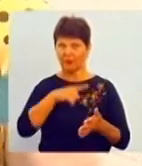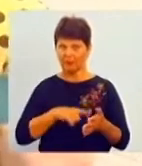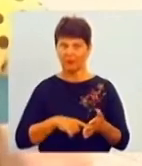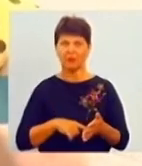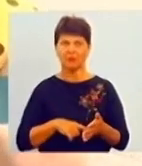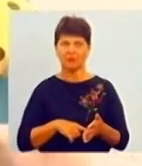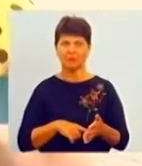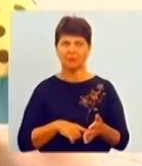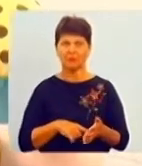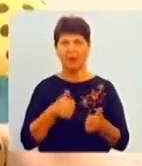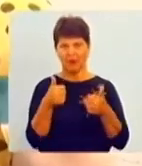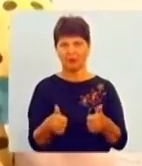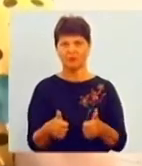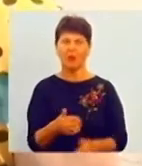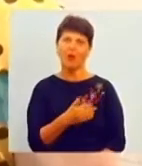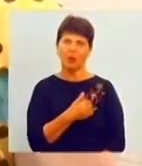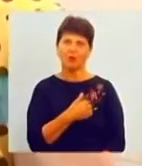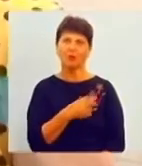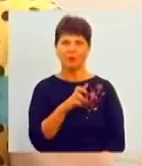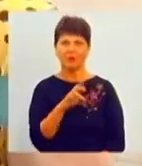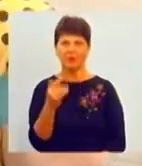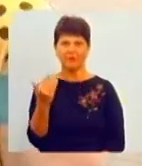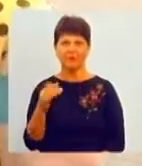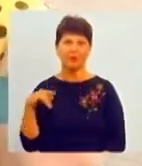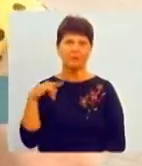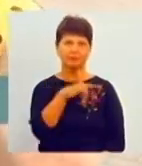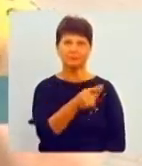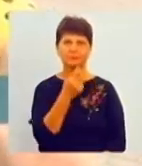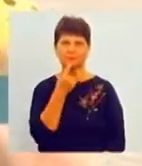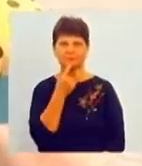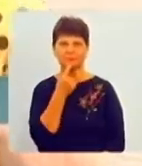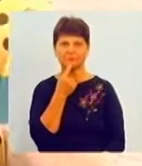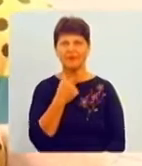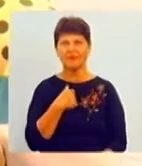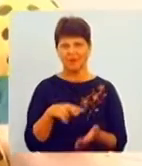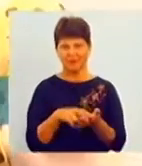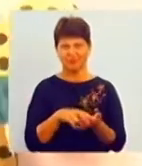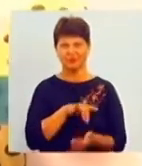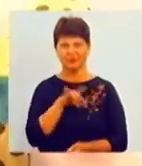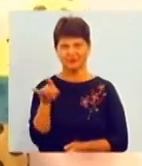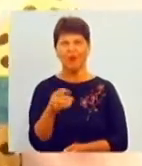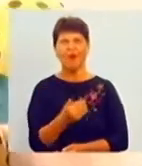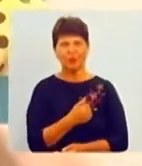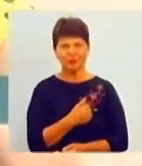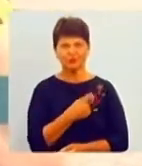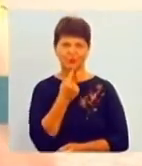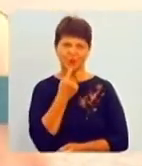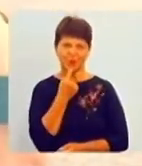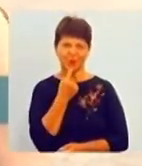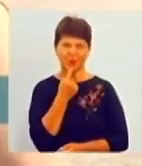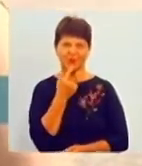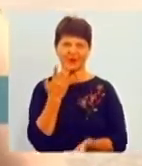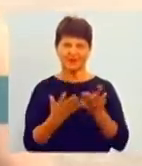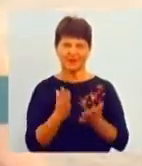ну, так, добре. Хотіли б ви коли-небудь політати? Я б і самоліти, ну, хотіла б попробувати, і буде